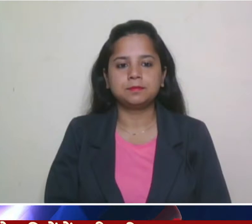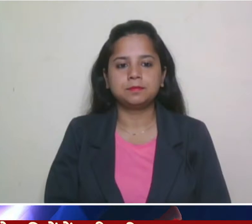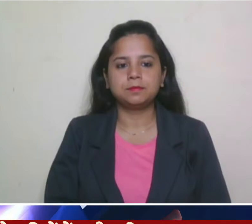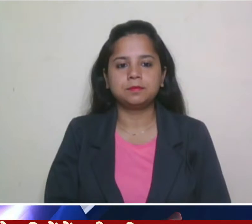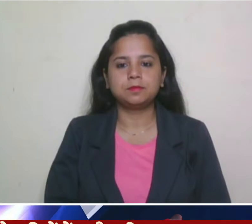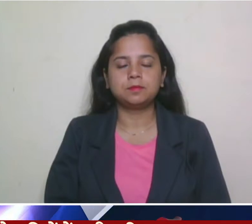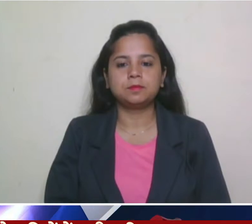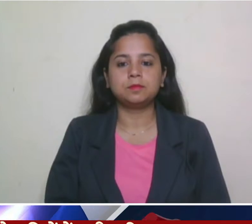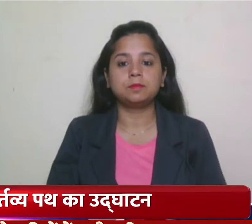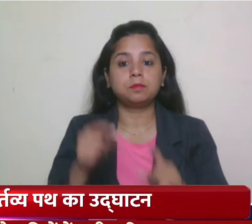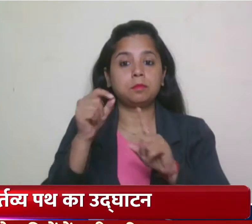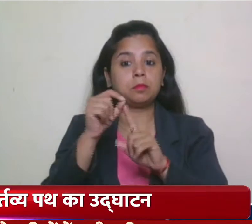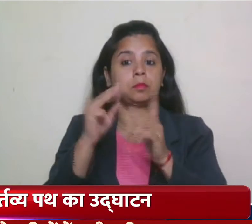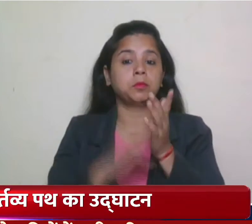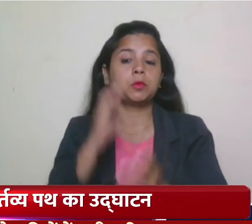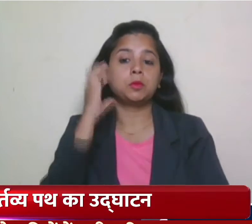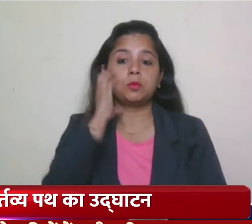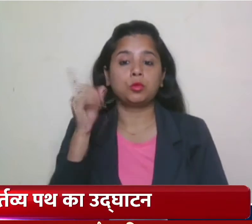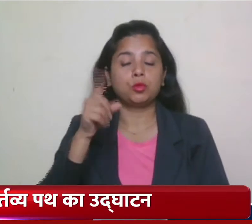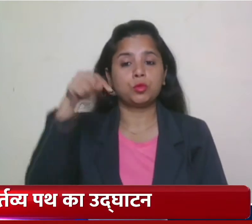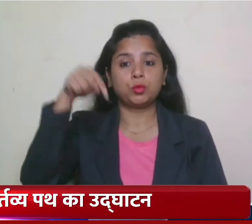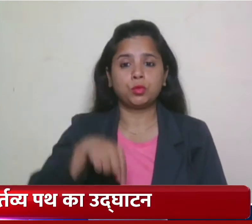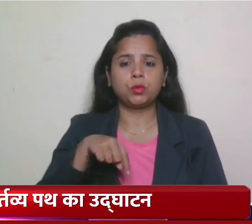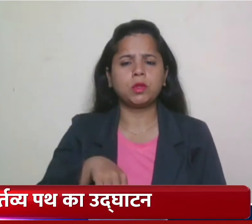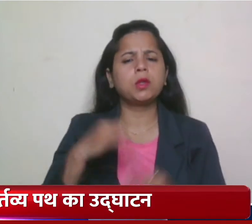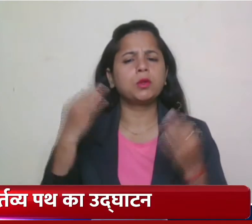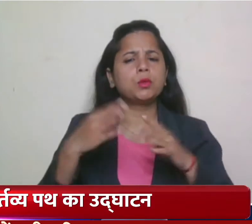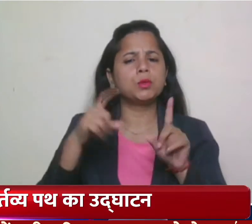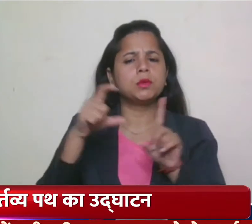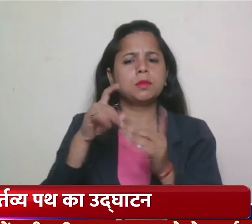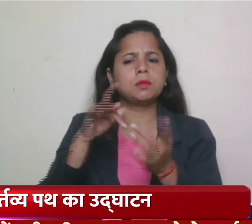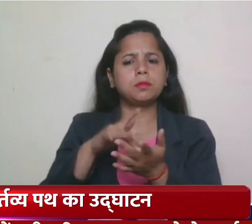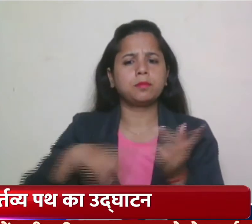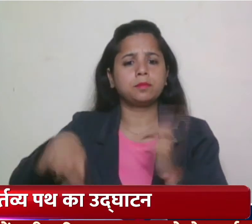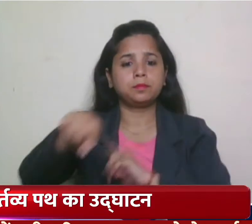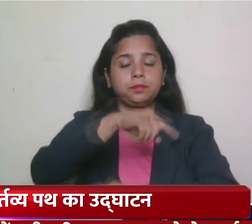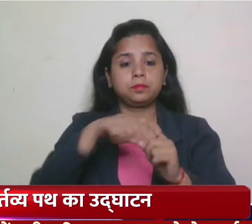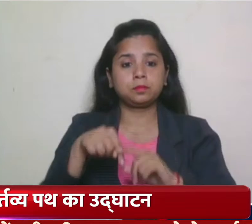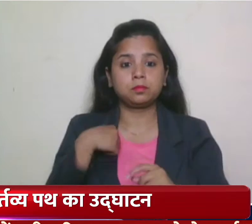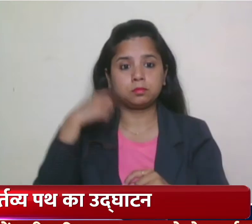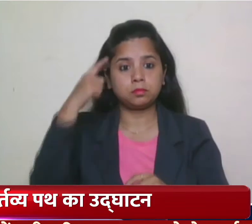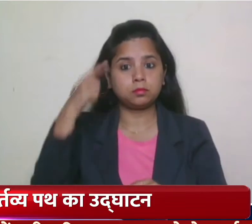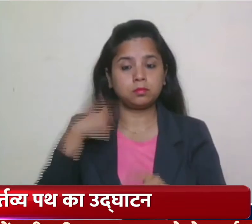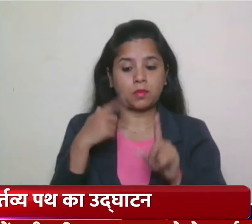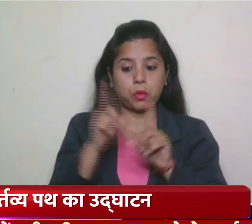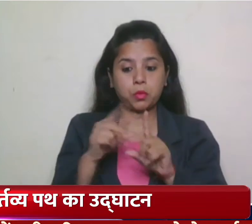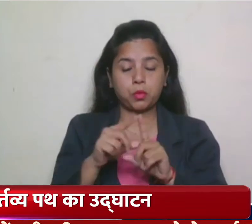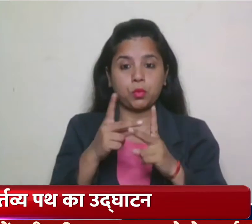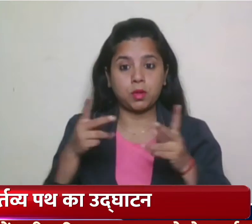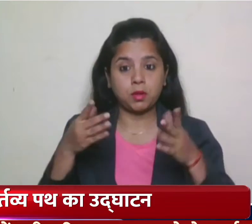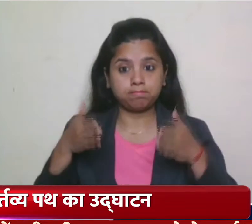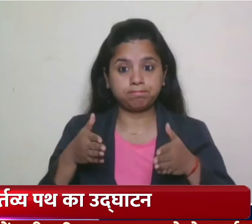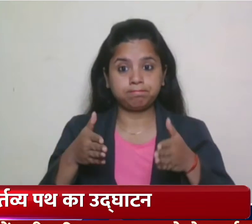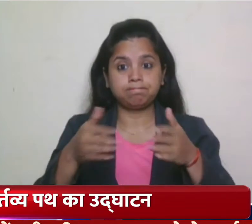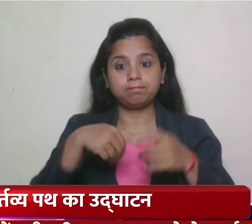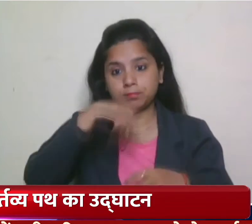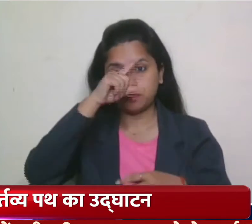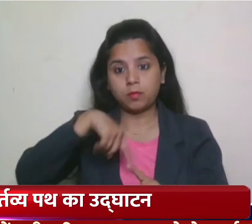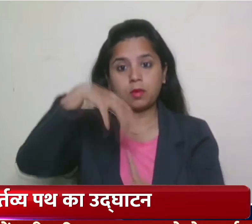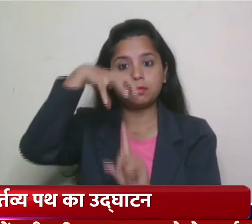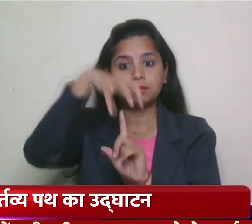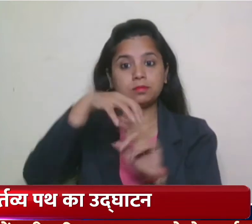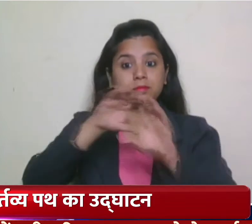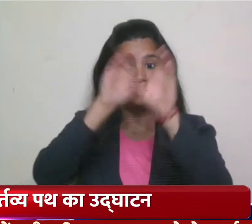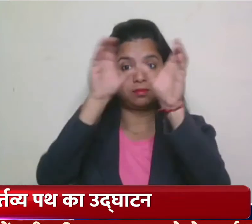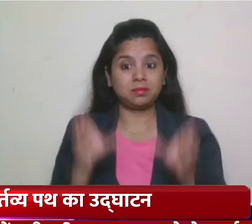प्रधार मंत्री नुएंदर मोधी आज नई दिल्ली में कर्तव्य पत का करेंगे उद्खाटन इंडिया गेट पर नेताजी सुफाश च्रंदर